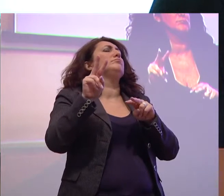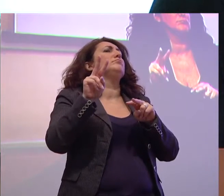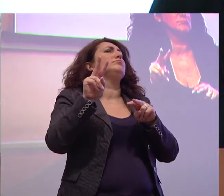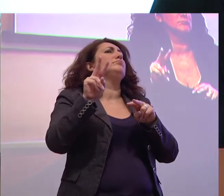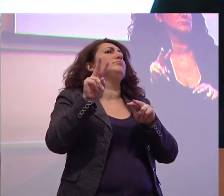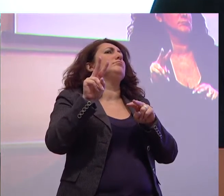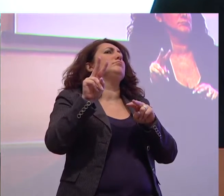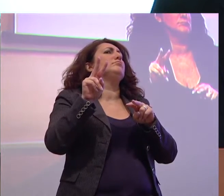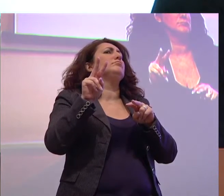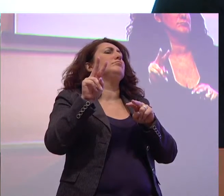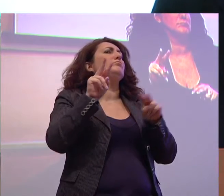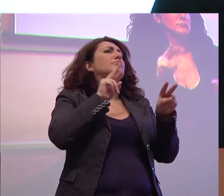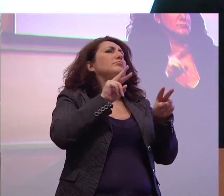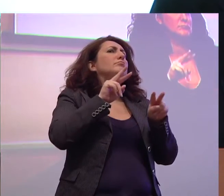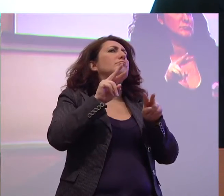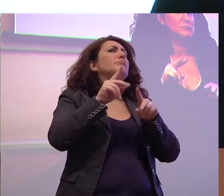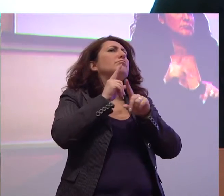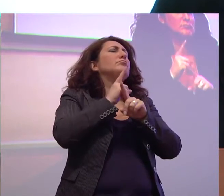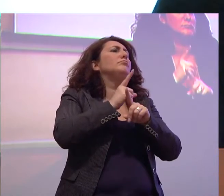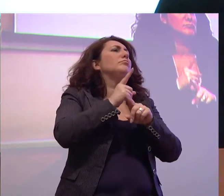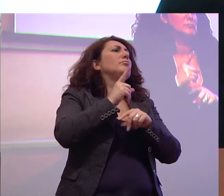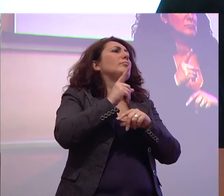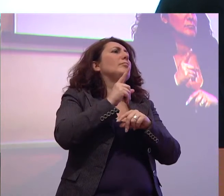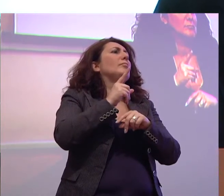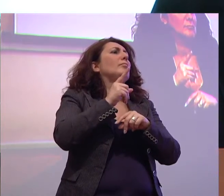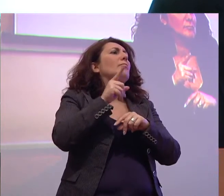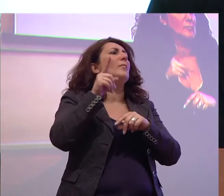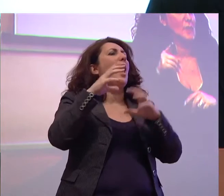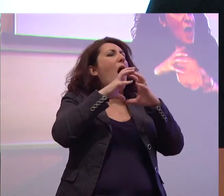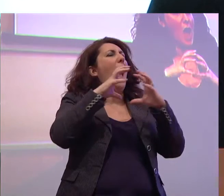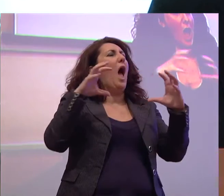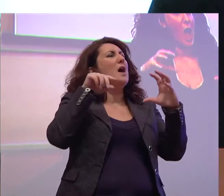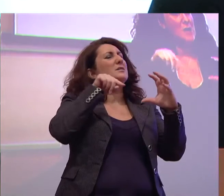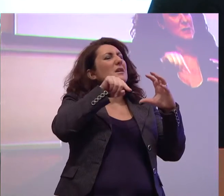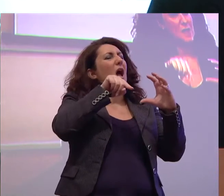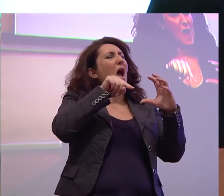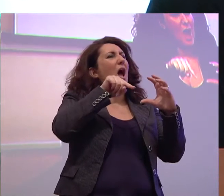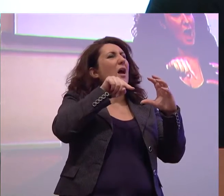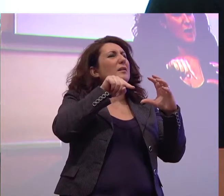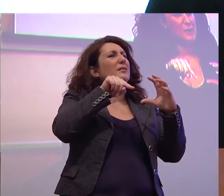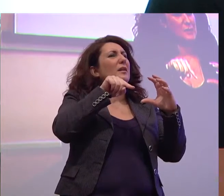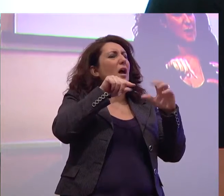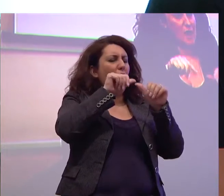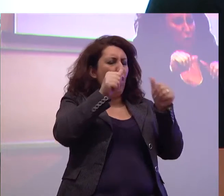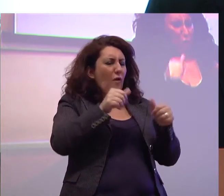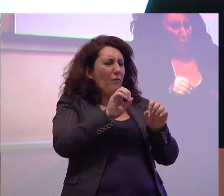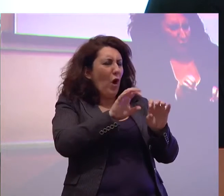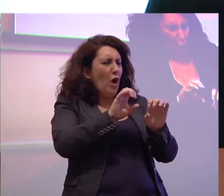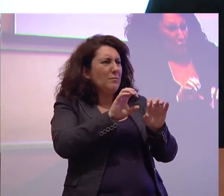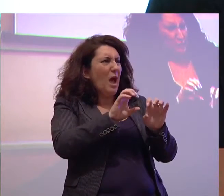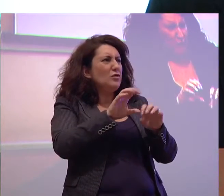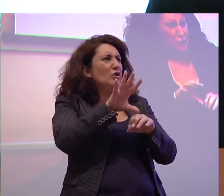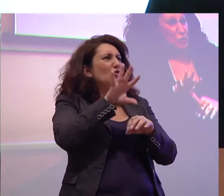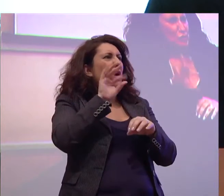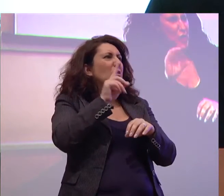le scelte che vengono fatte dalle aziende per la formazione professionale. Per